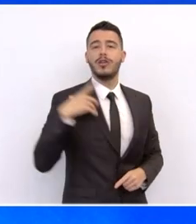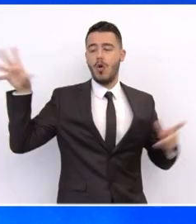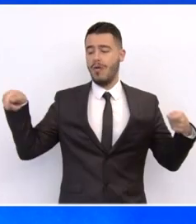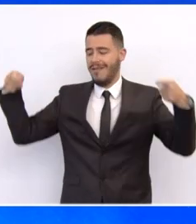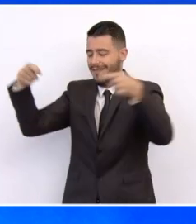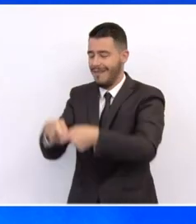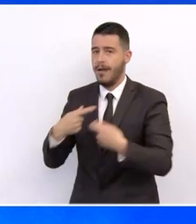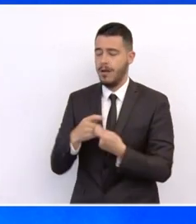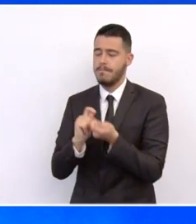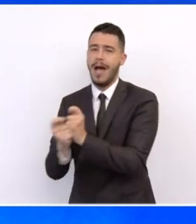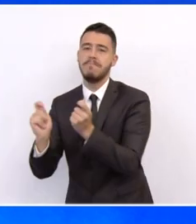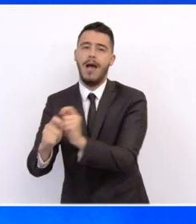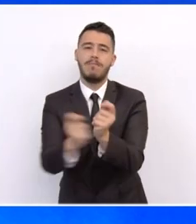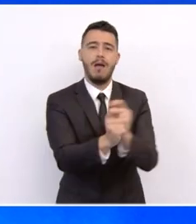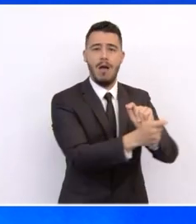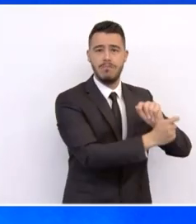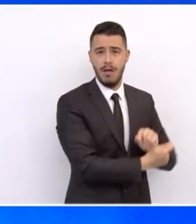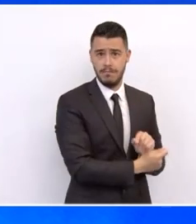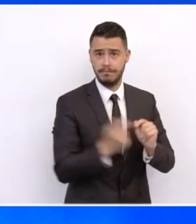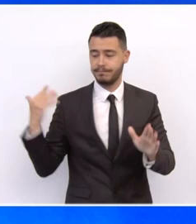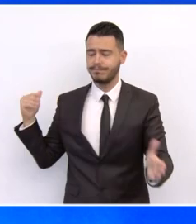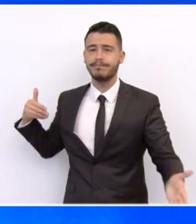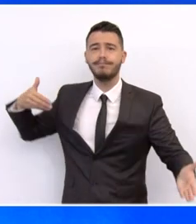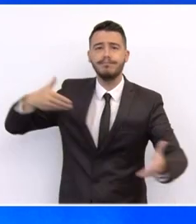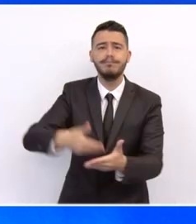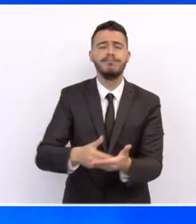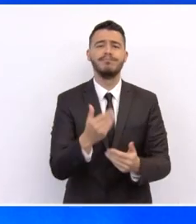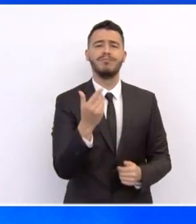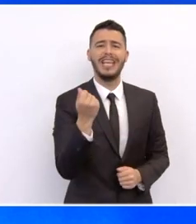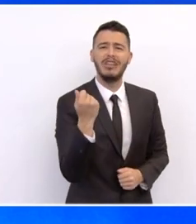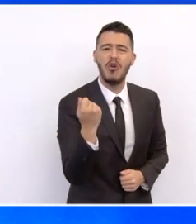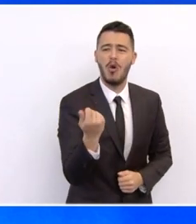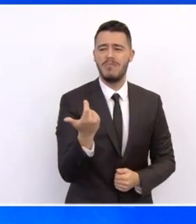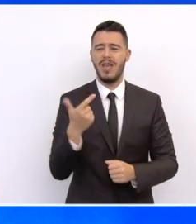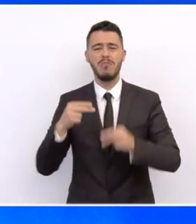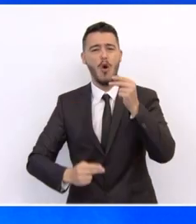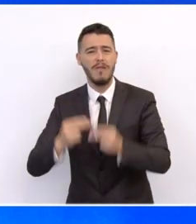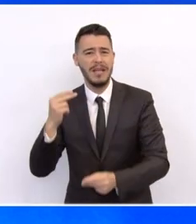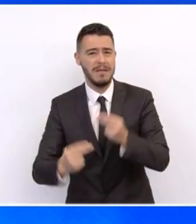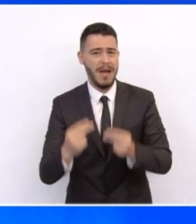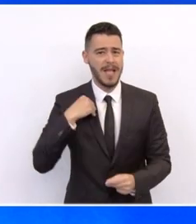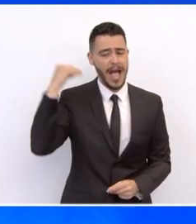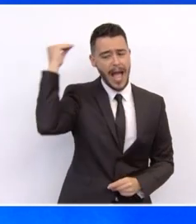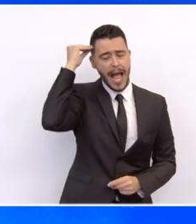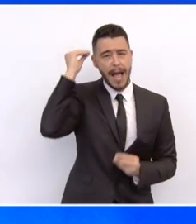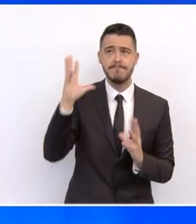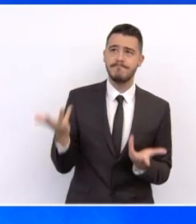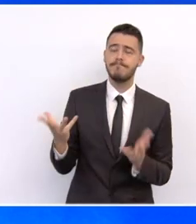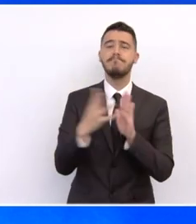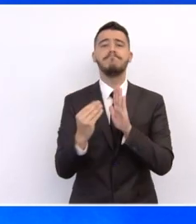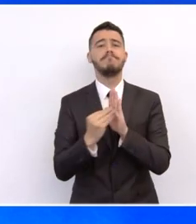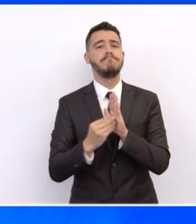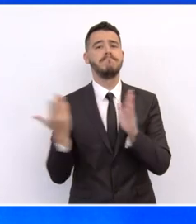απασχόλησαν τα διαφθορτικά προβλήματα της οικονομίας και του κράτους. Γιατί, για παράδειγμα, η Ελλάδα διαχρονικά καταναλώνει